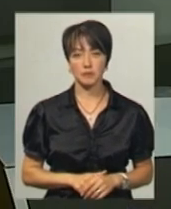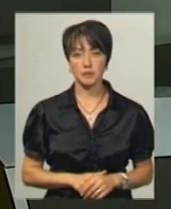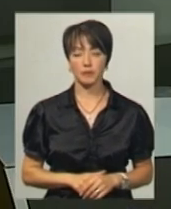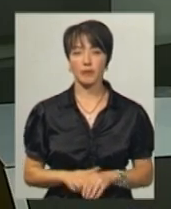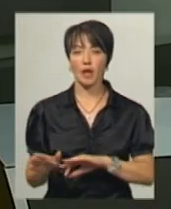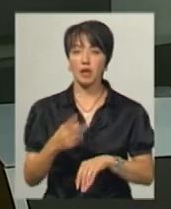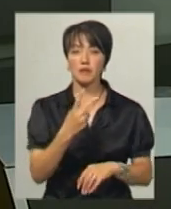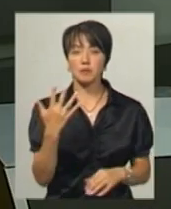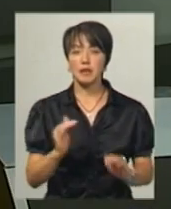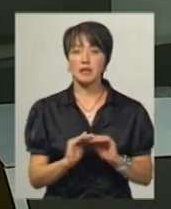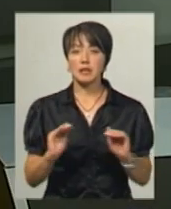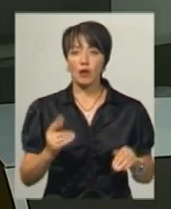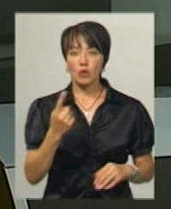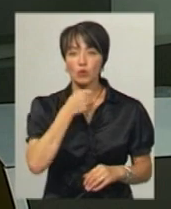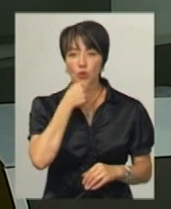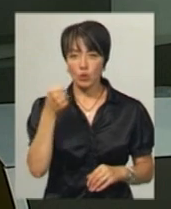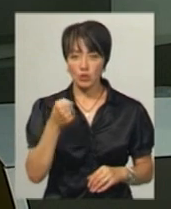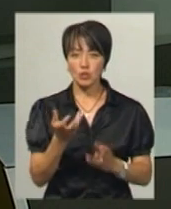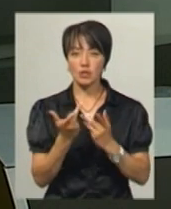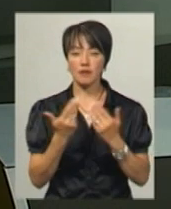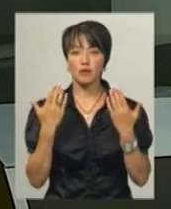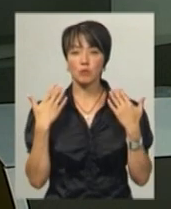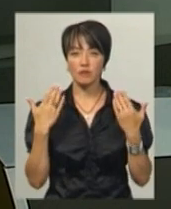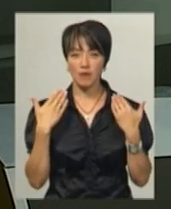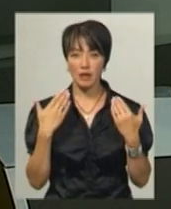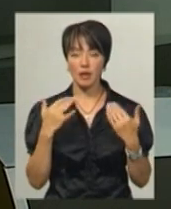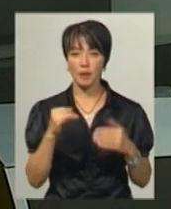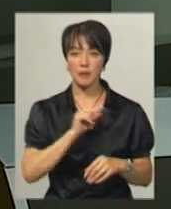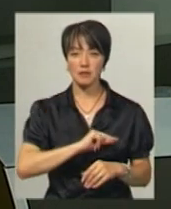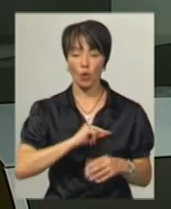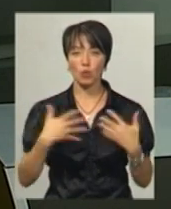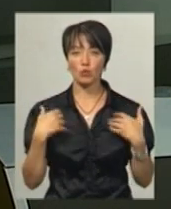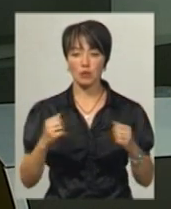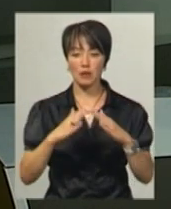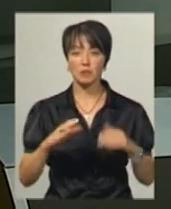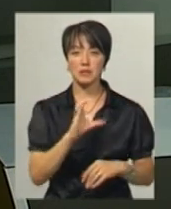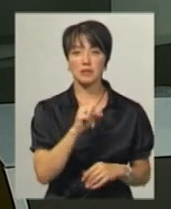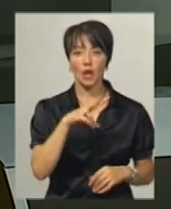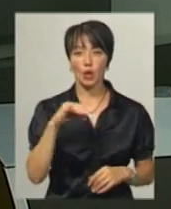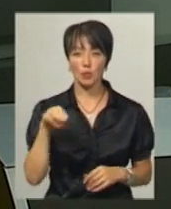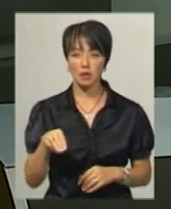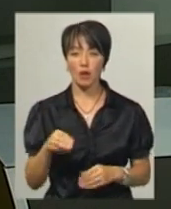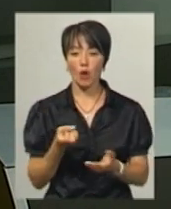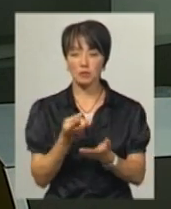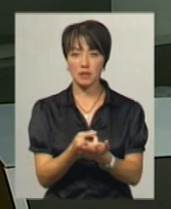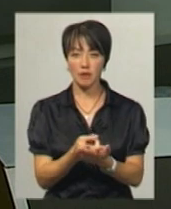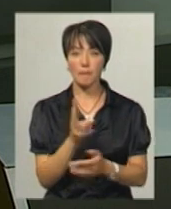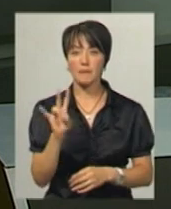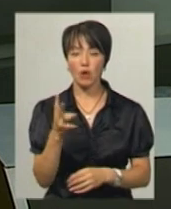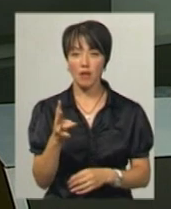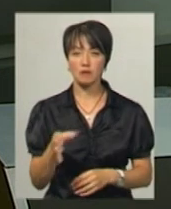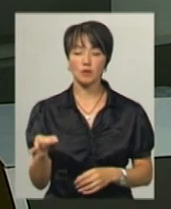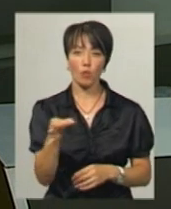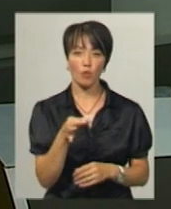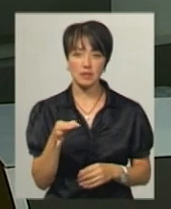25 дітей та один дорослий з числа відпочивальників та персоналу оздоровчого табору «Салют» госпіталізовані в Миколаївській